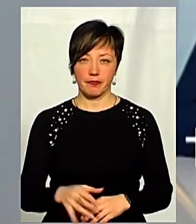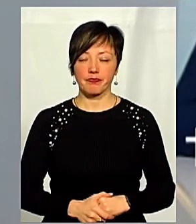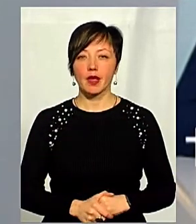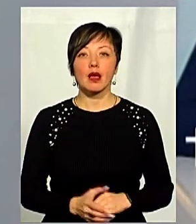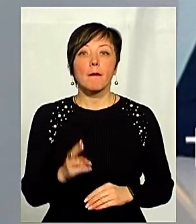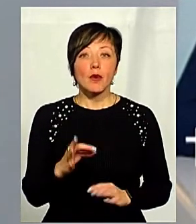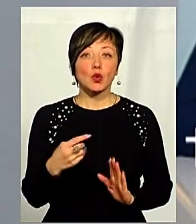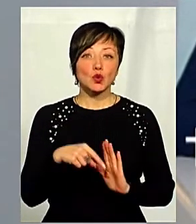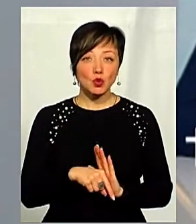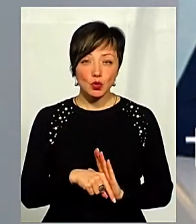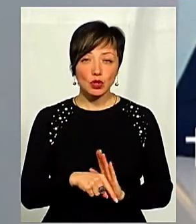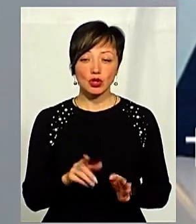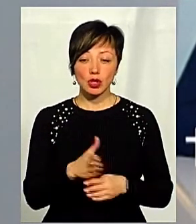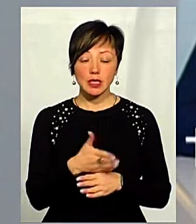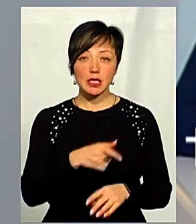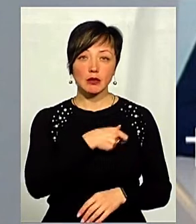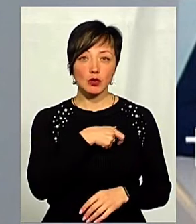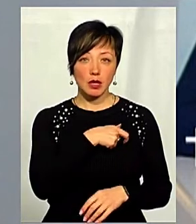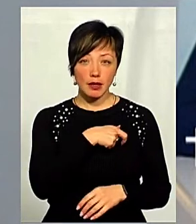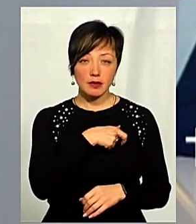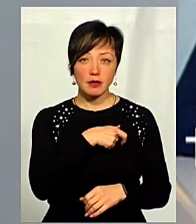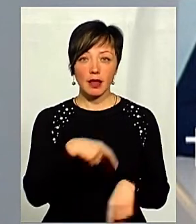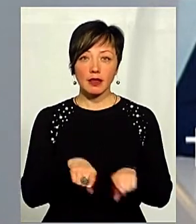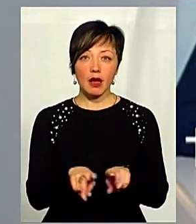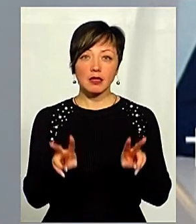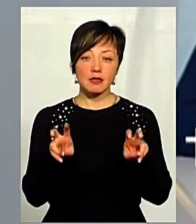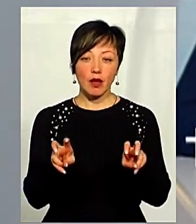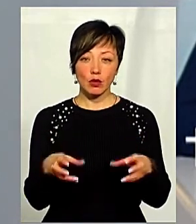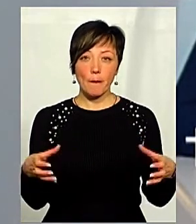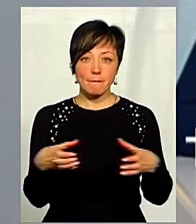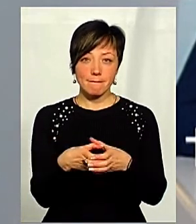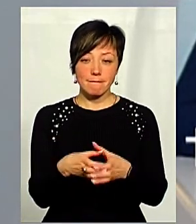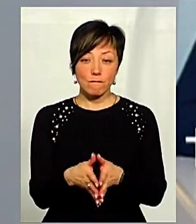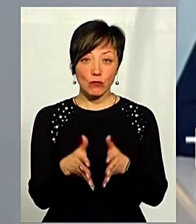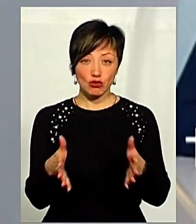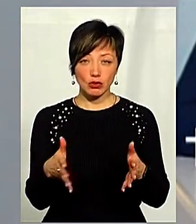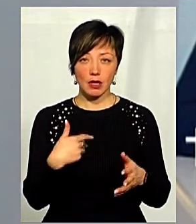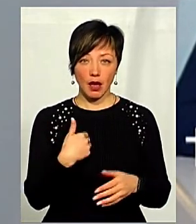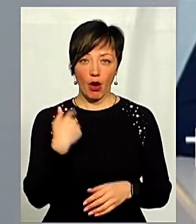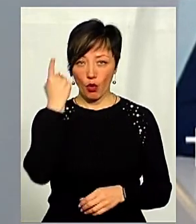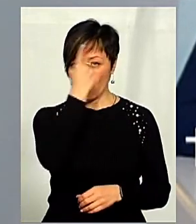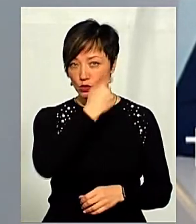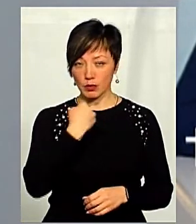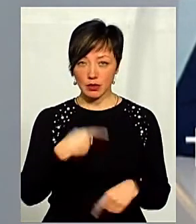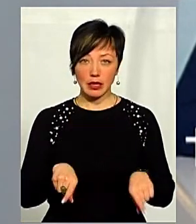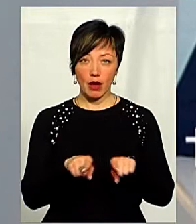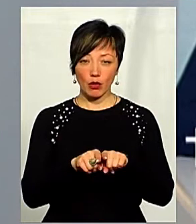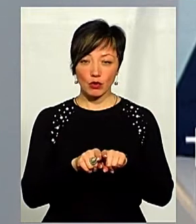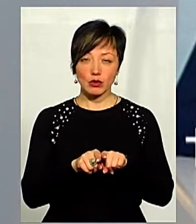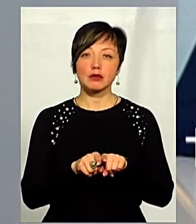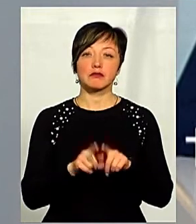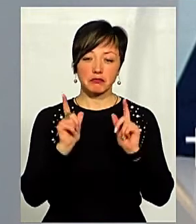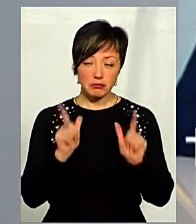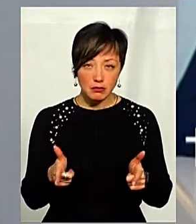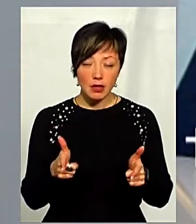По суті, принаймні, частина депутатів з так званої монобільшості. Я особисто також поділяю цю